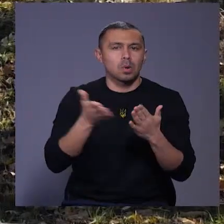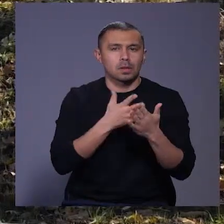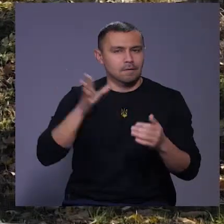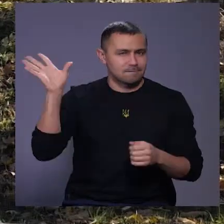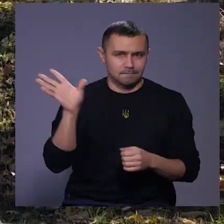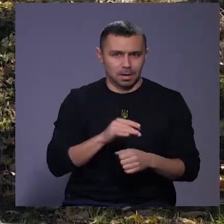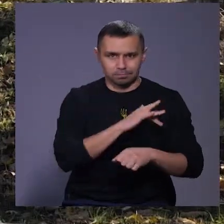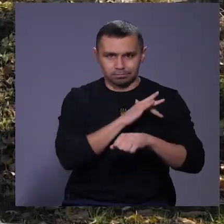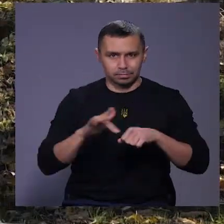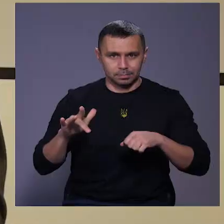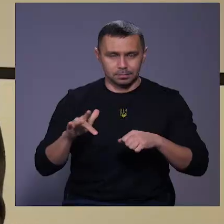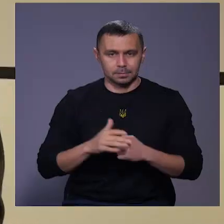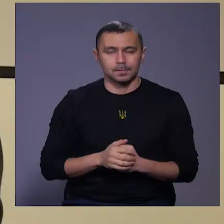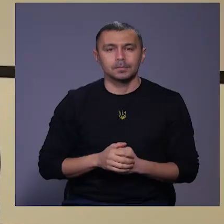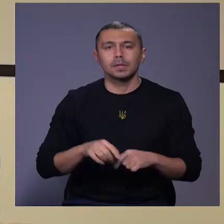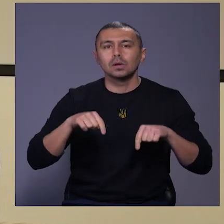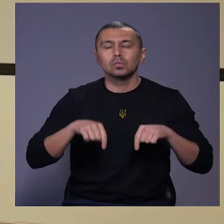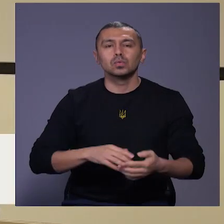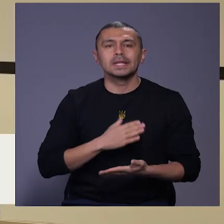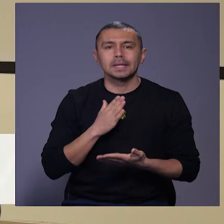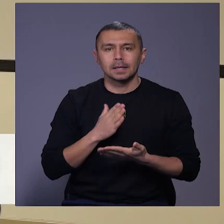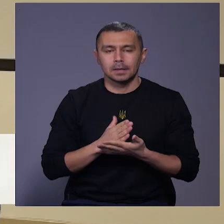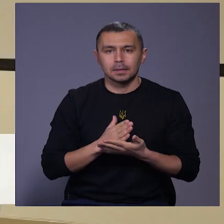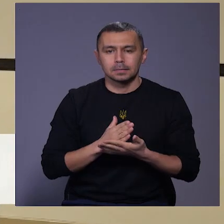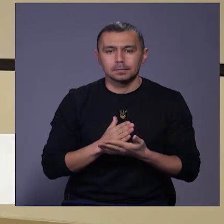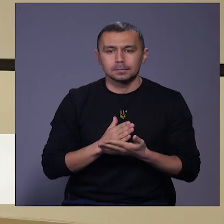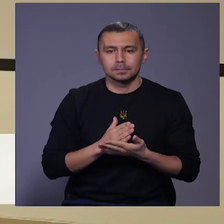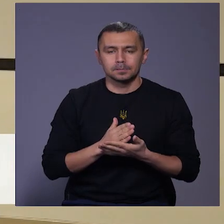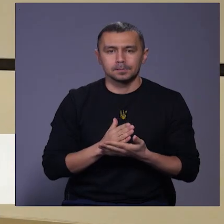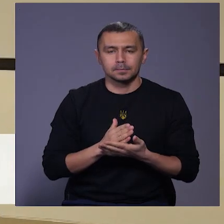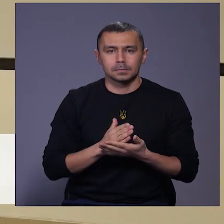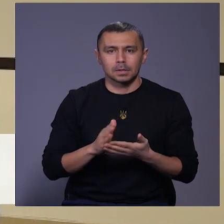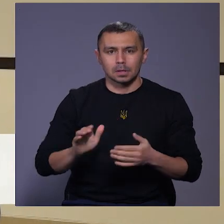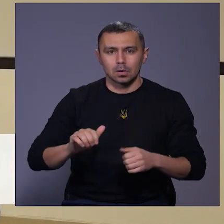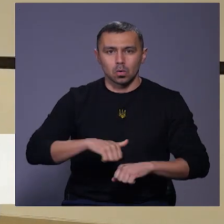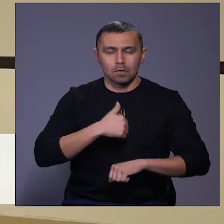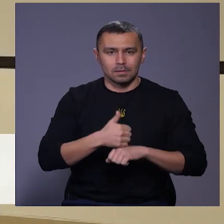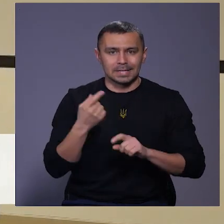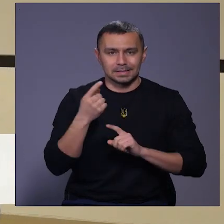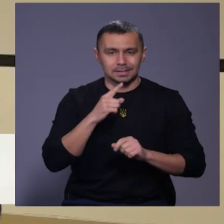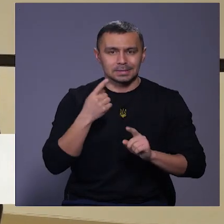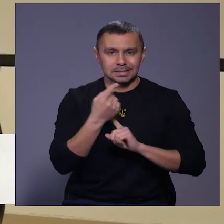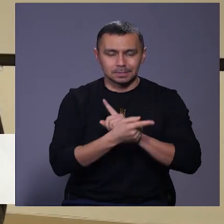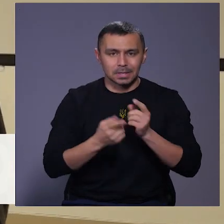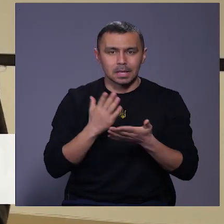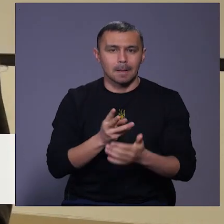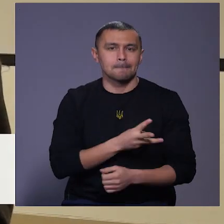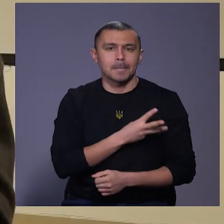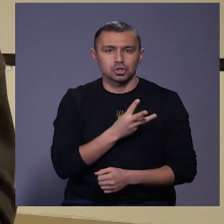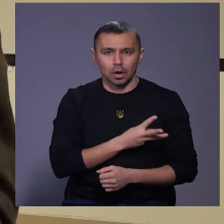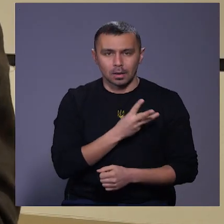підряд і лишати один голий столик. Тут є душійна сила для змін, є бажання